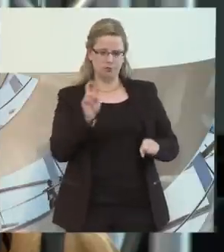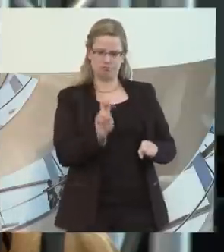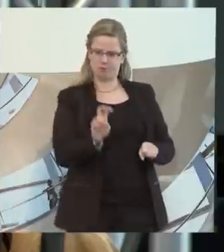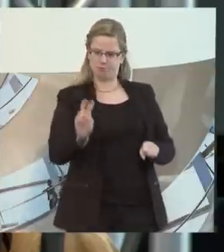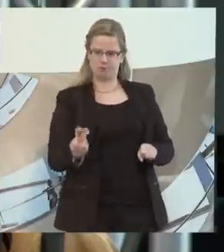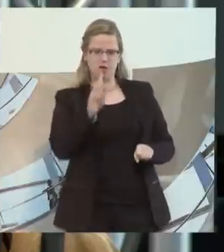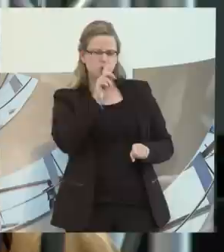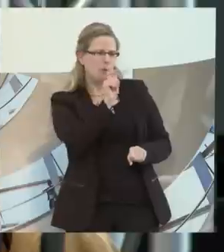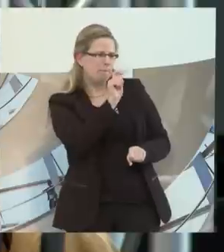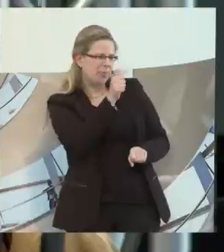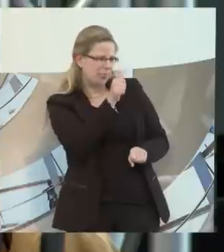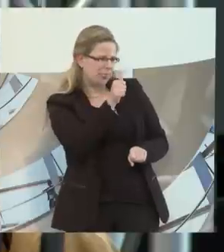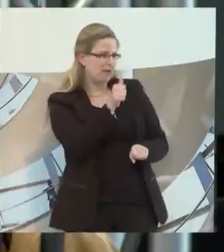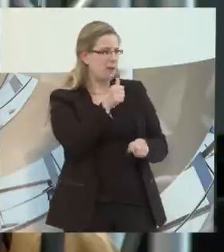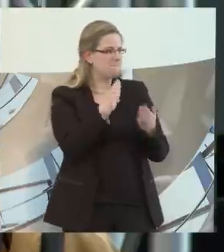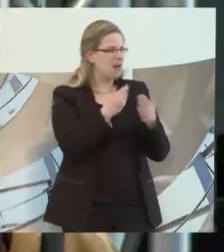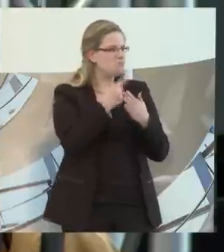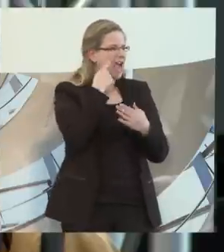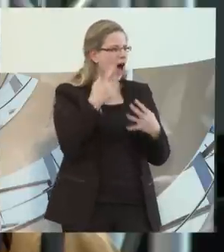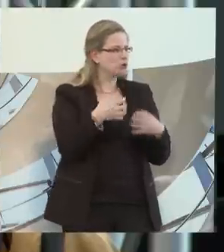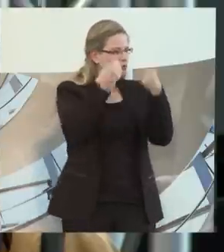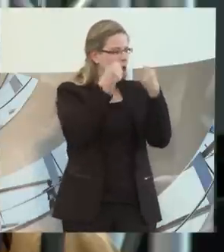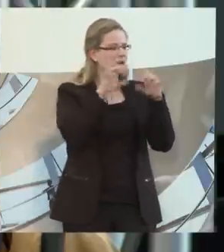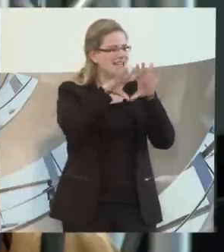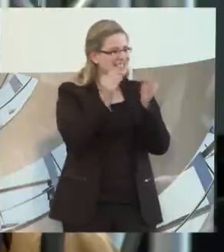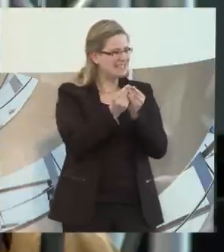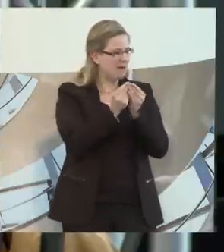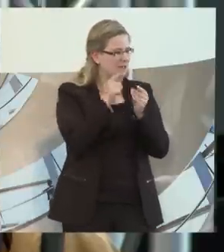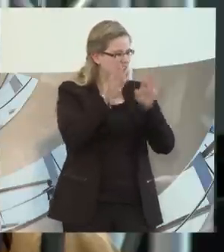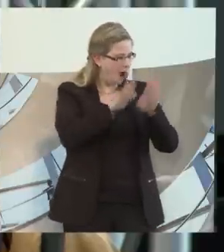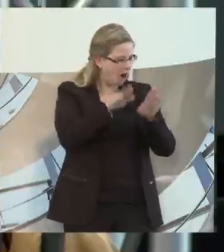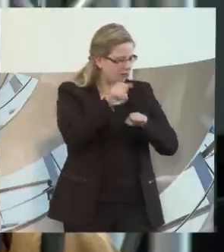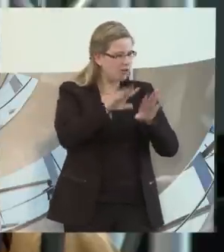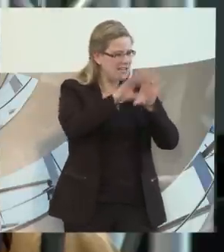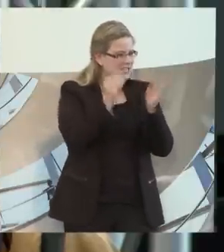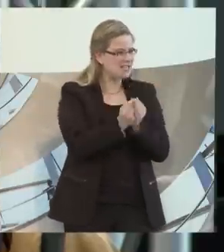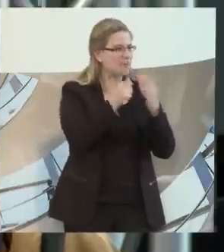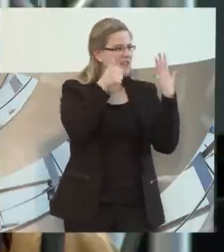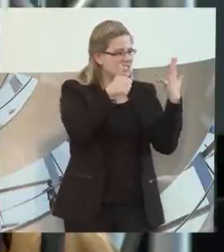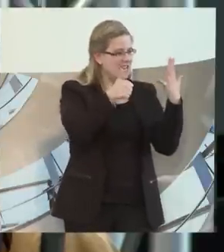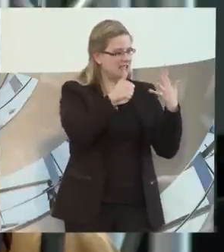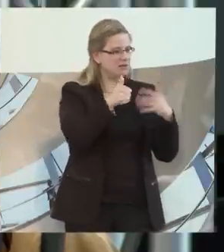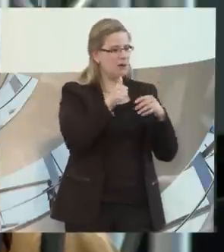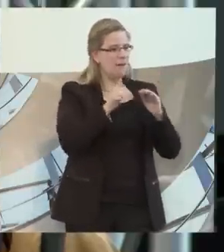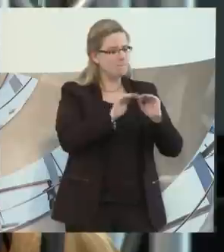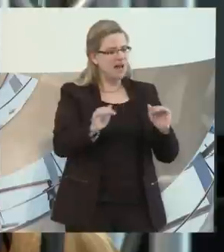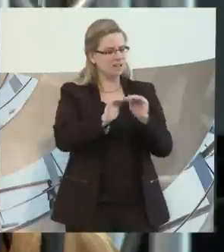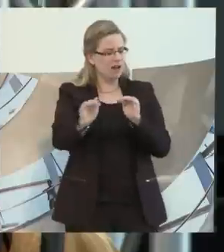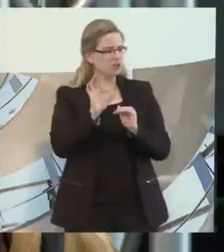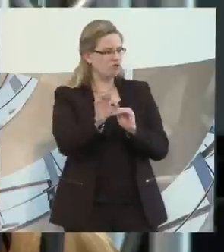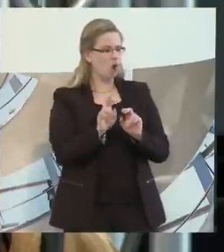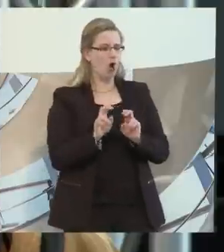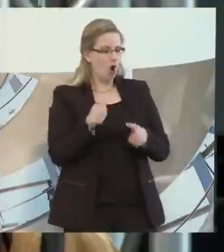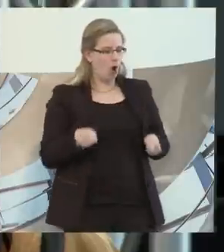wenn im Theater Augsburg sechs Rollstuhlplätze existieren, wenn er siebte kommt, hat er keine Chance. Kultur macht aber für mich den